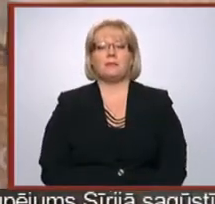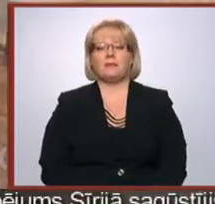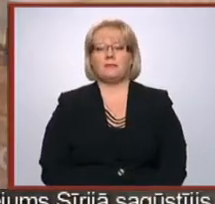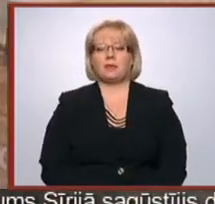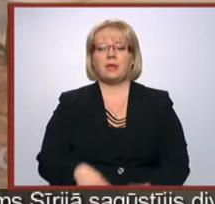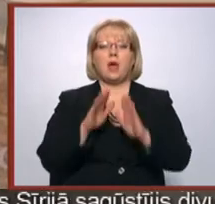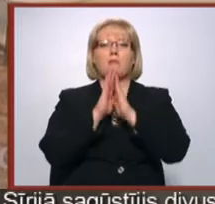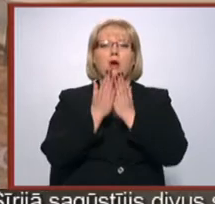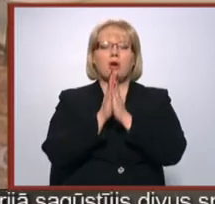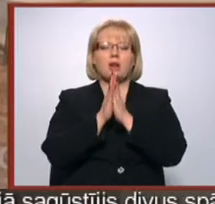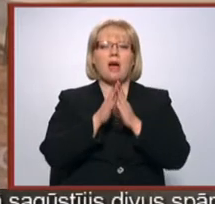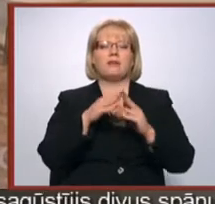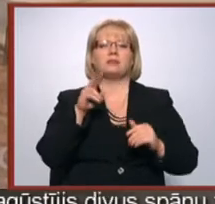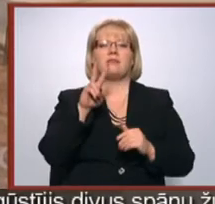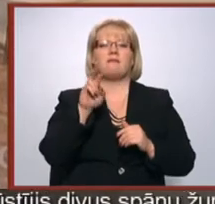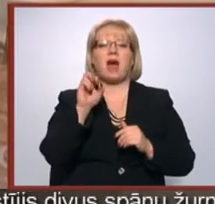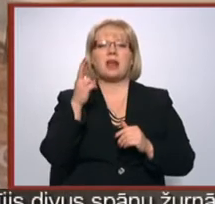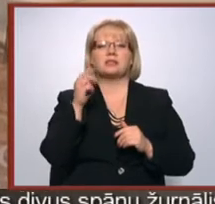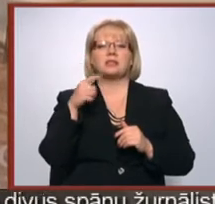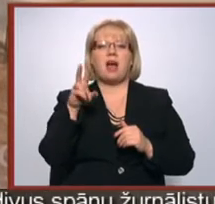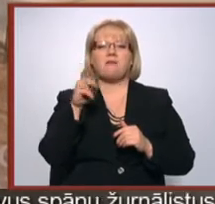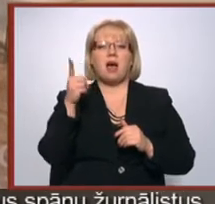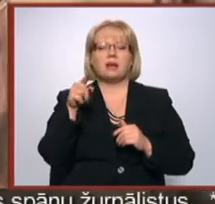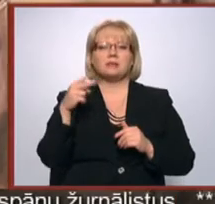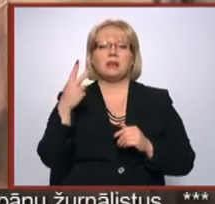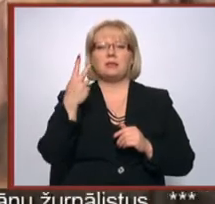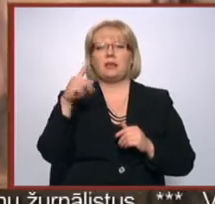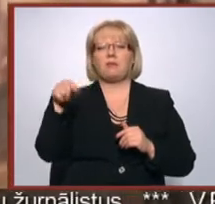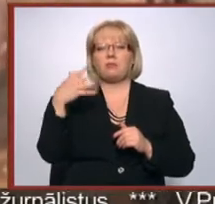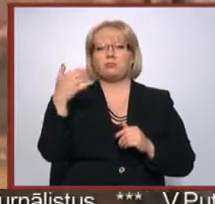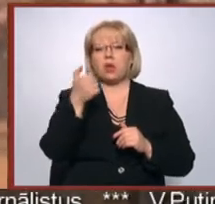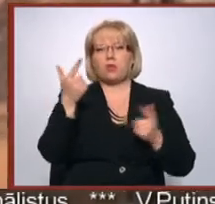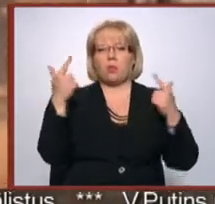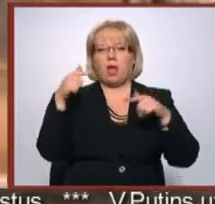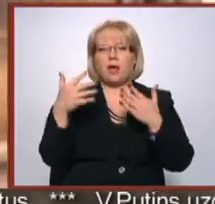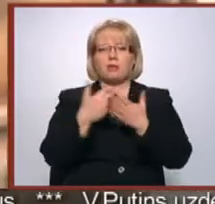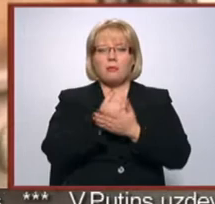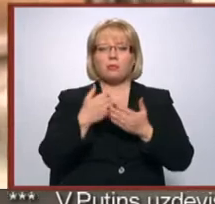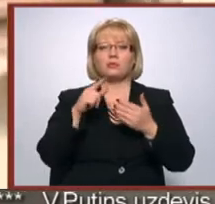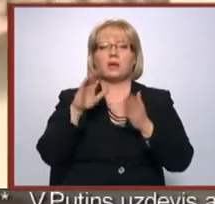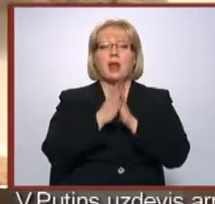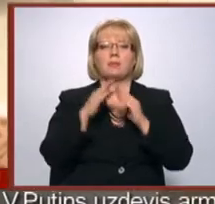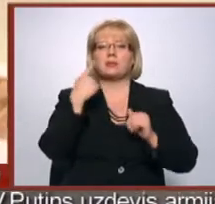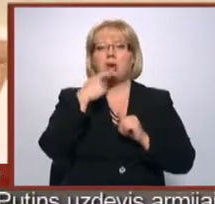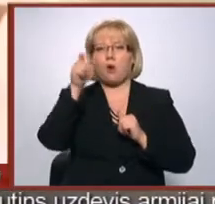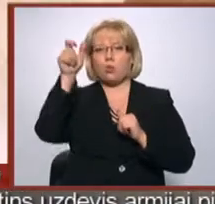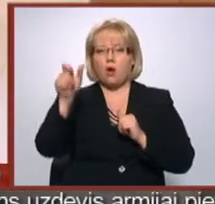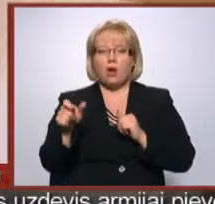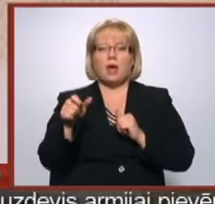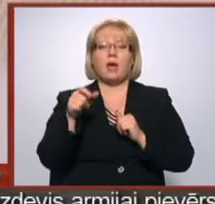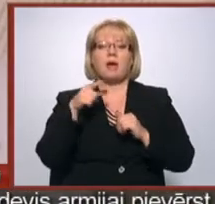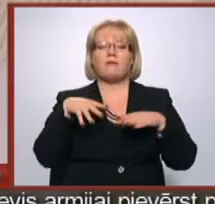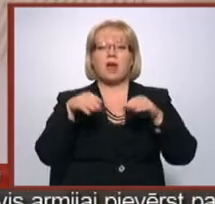Monogrāfija Francisks Varslavāns tapusi divo ar pusi gadu laikā. Grāmatas autora mākslas zinātniece Irēna Vilčuka